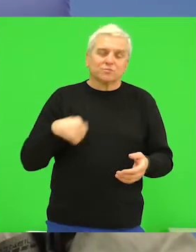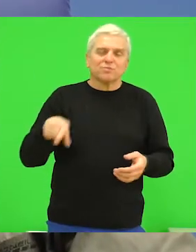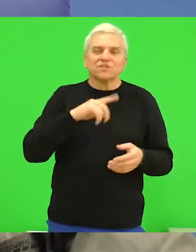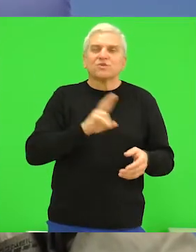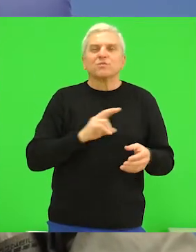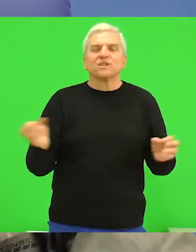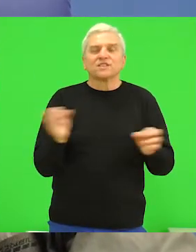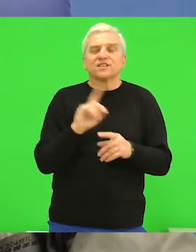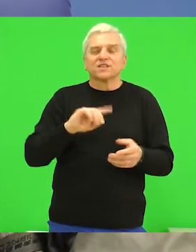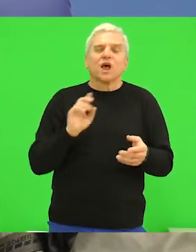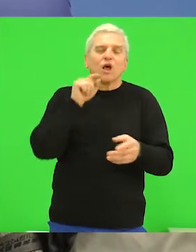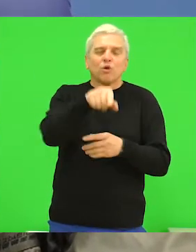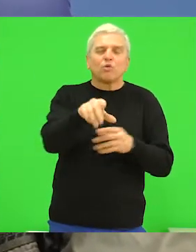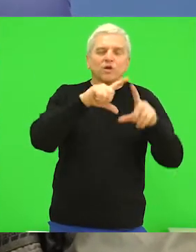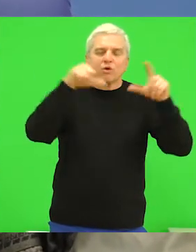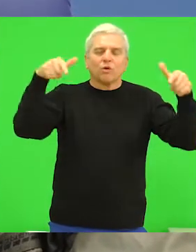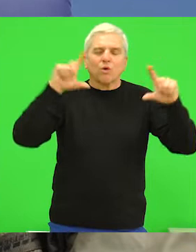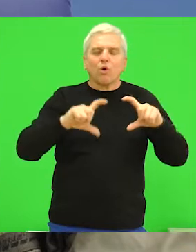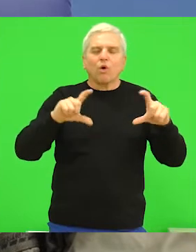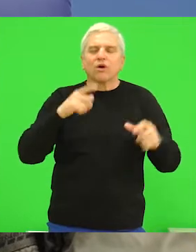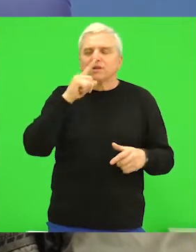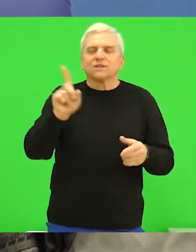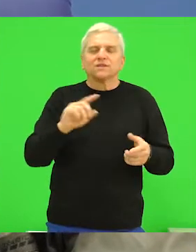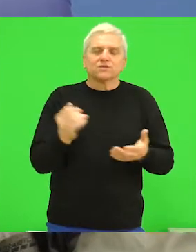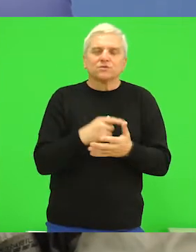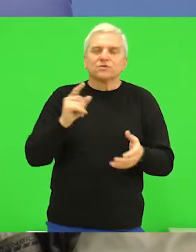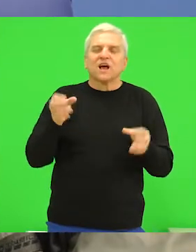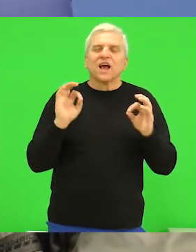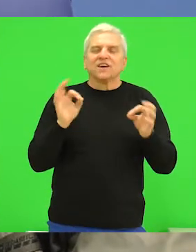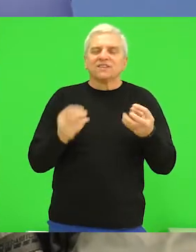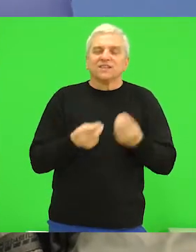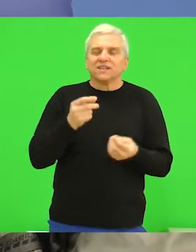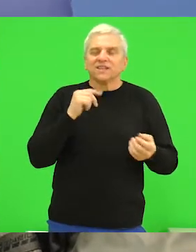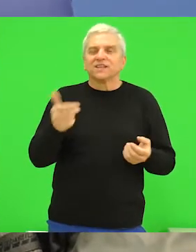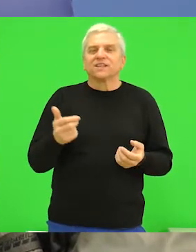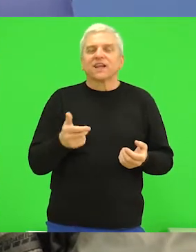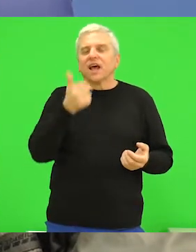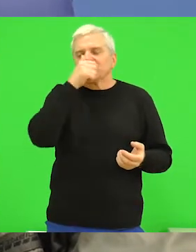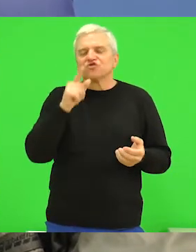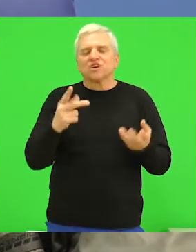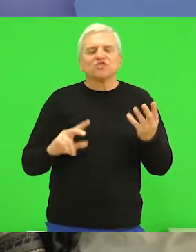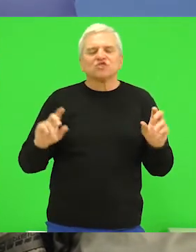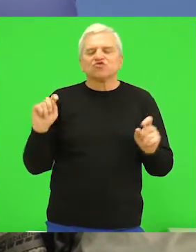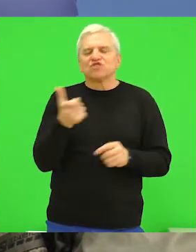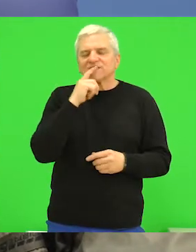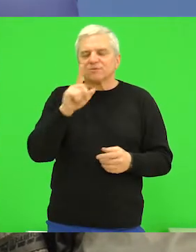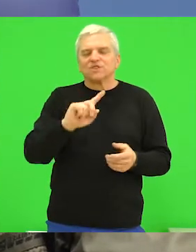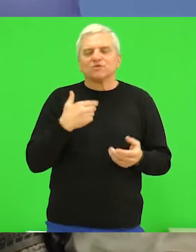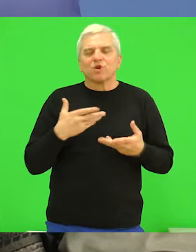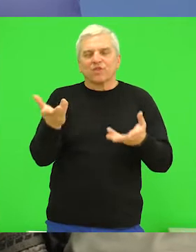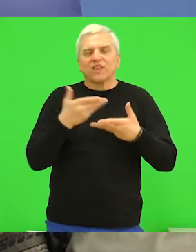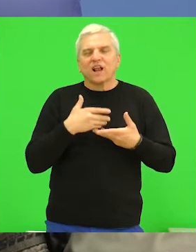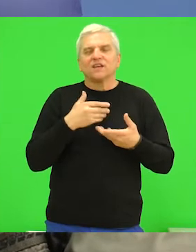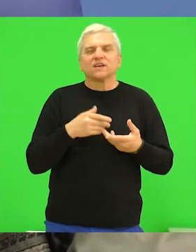smo sreće da ne uđe ta Lopta. Zostran, imali smo i nesreću da, ili kvalitet, ne znam šta sad, kažem, za te šanse koje nismo mi dali.